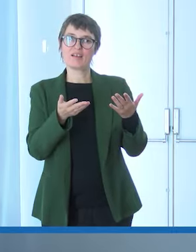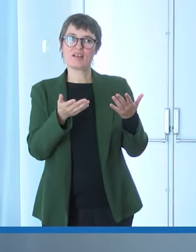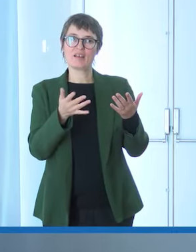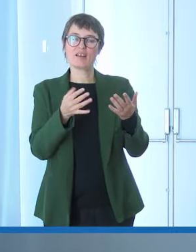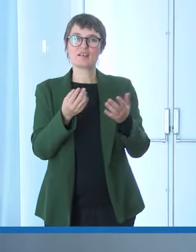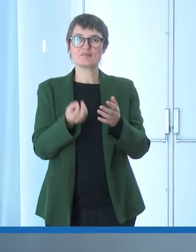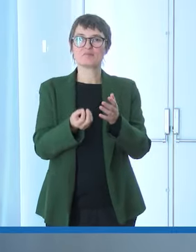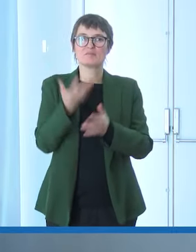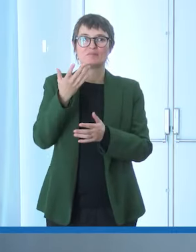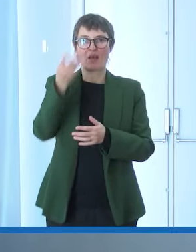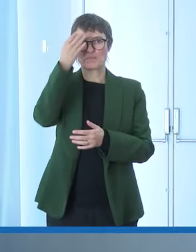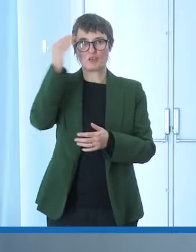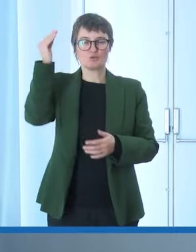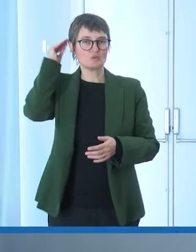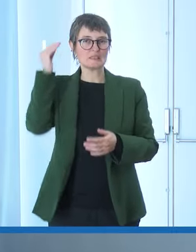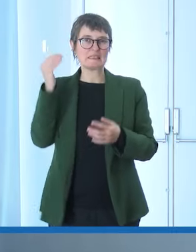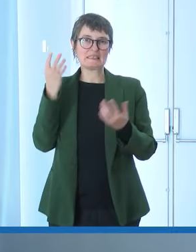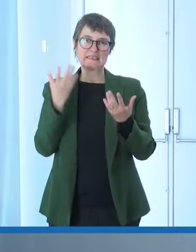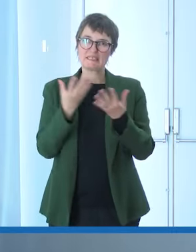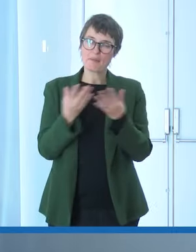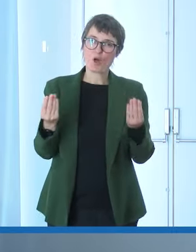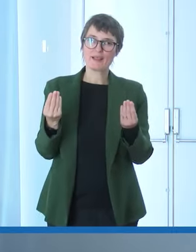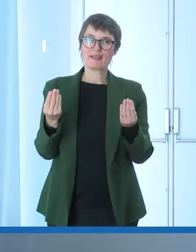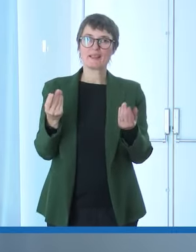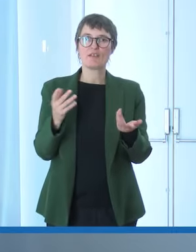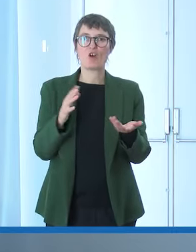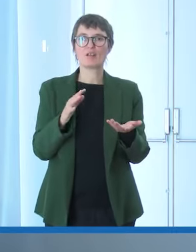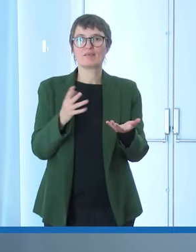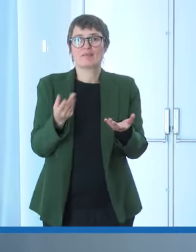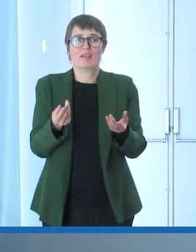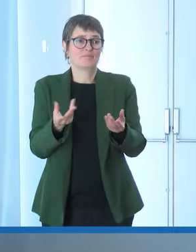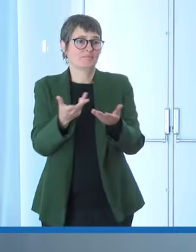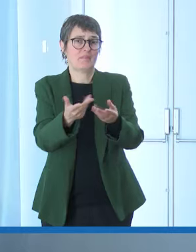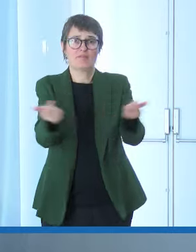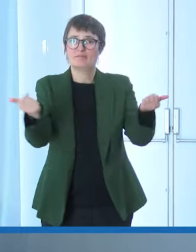pregiudizi che molto spesso poi vengono a cadere per cui